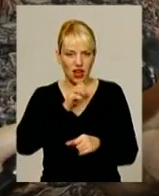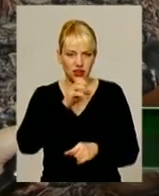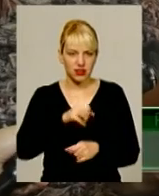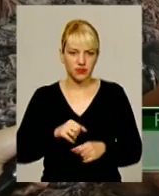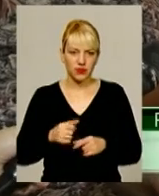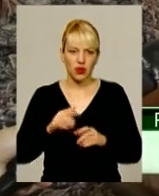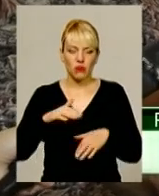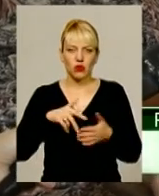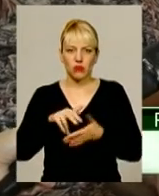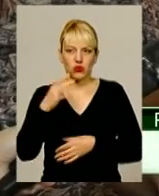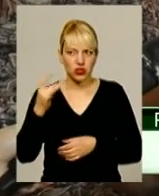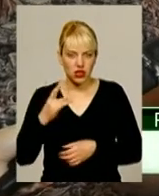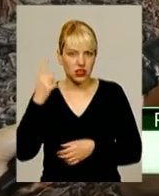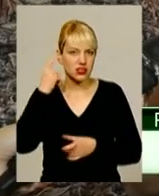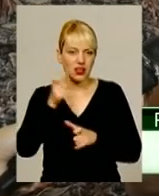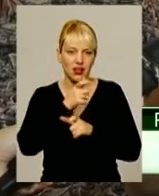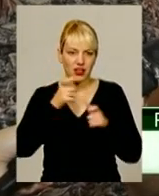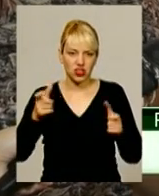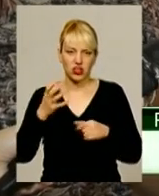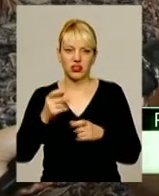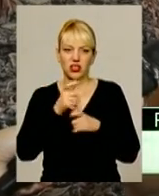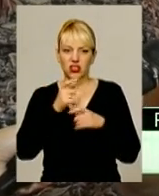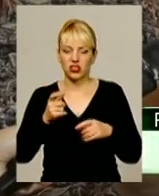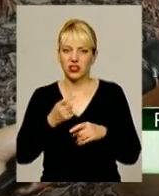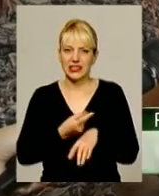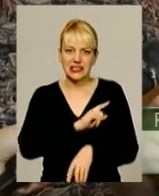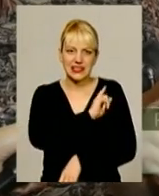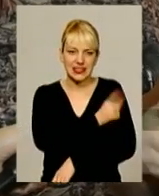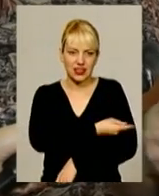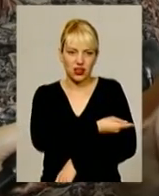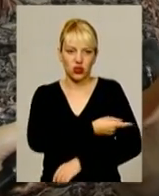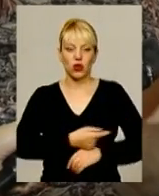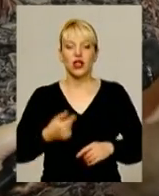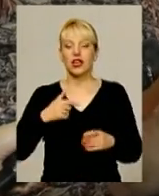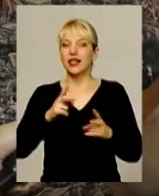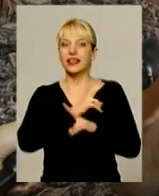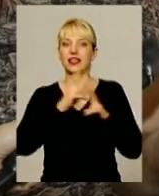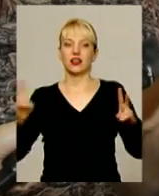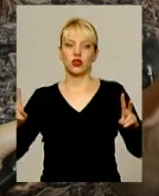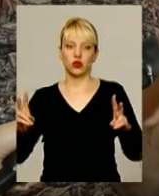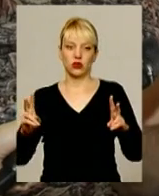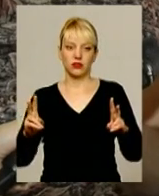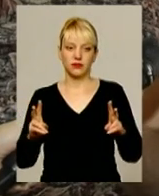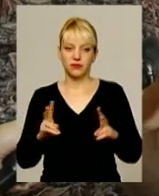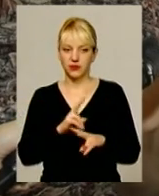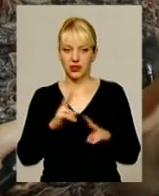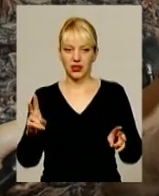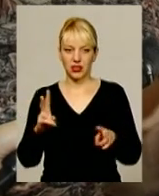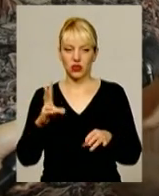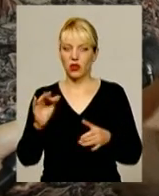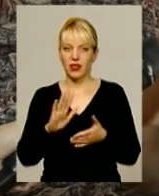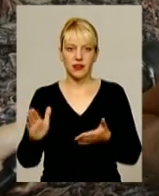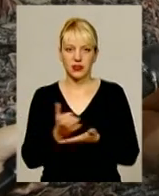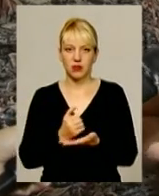Потім прохожу ще раз, знову кричать. Потім кричать вже дуже сильно. І ніхто не